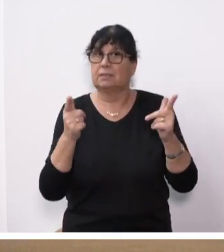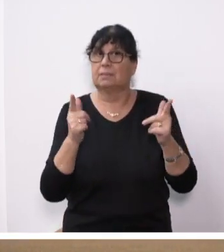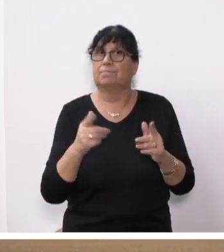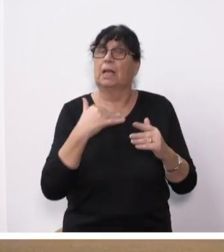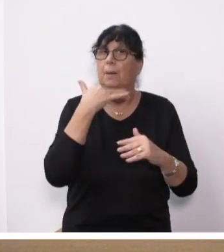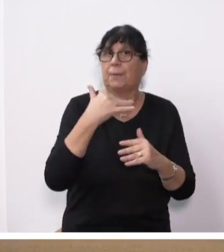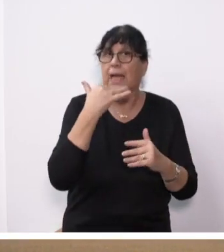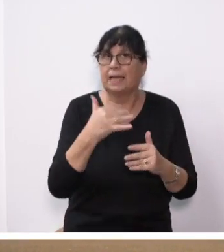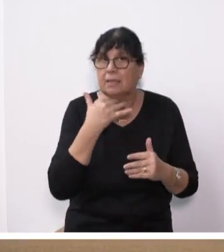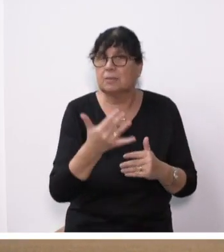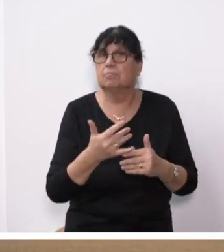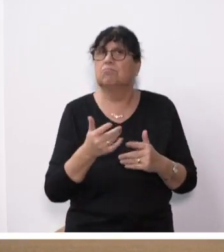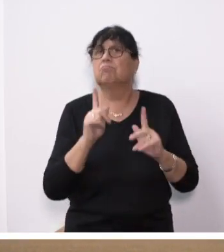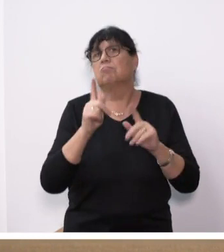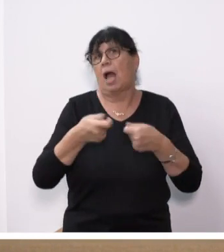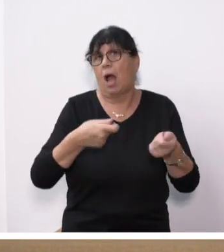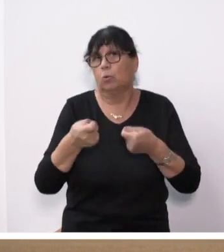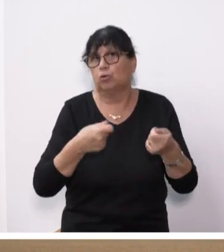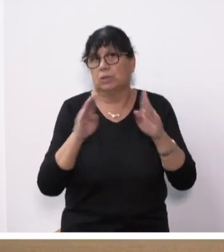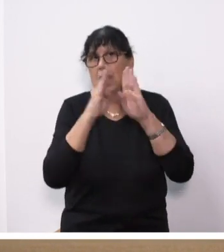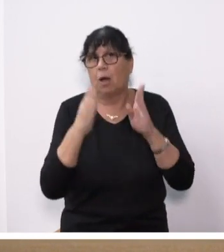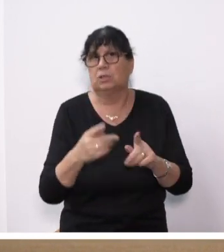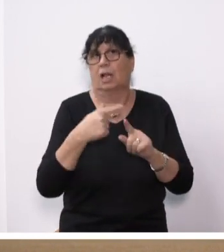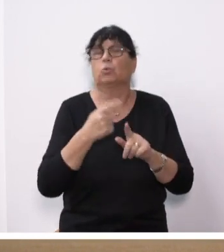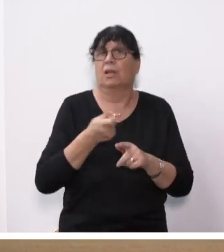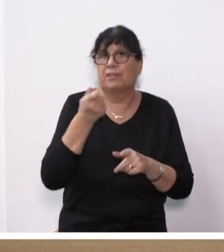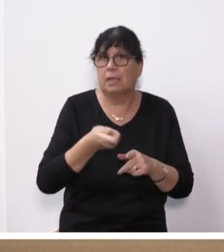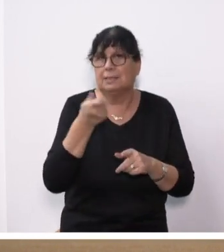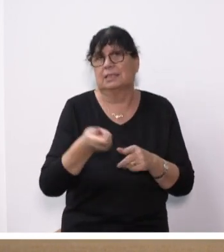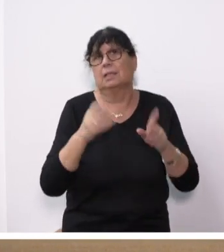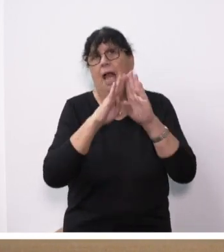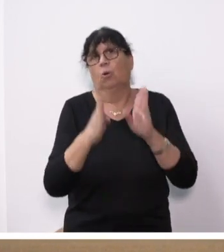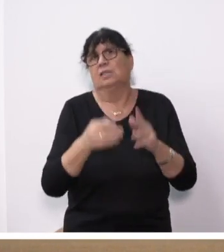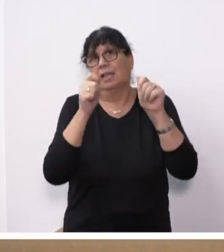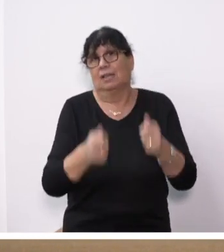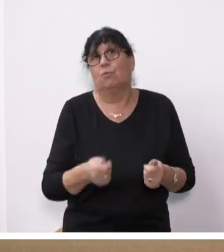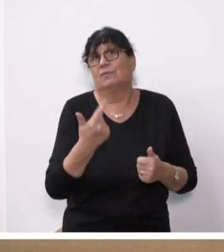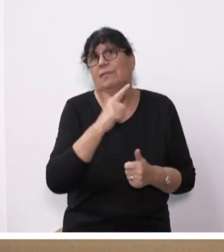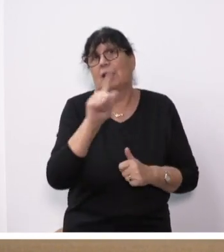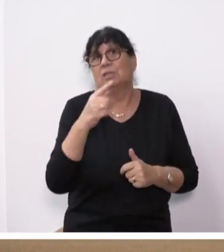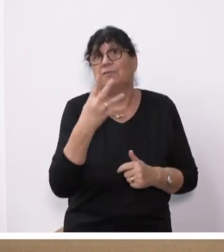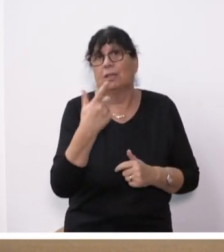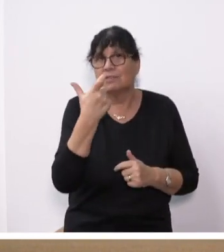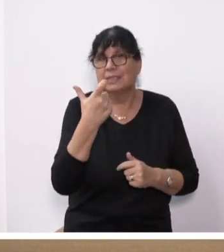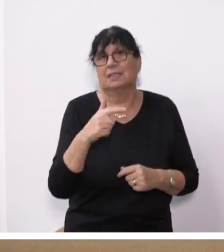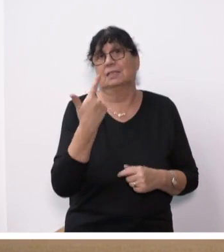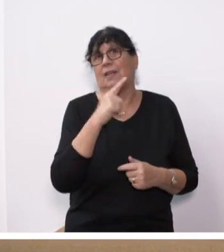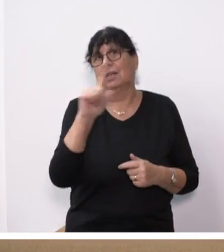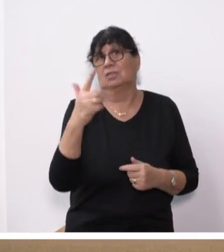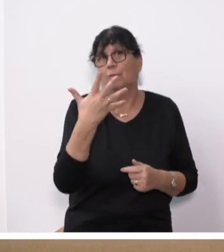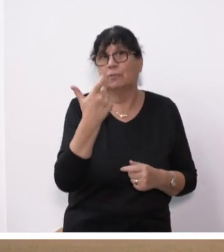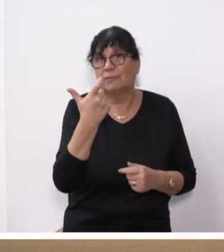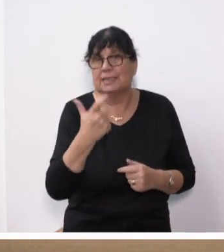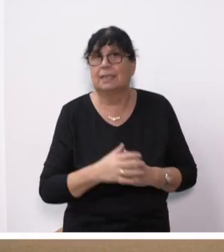Berichterstattungen des Ausschusses für Haushalt und Finanzen zum Haushaltsentwurf 2024-2025